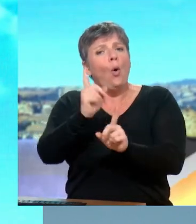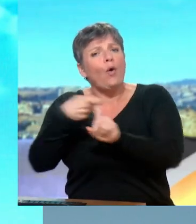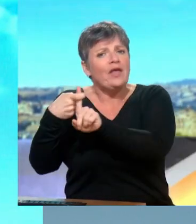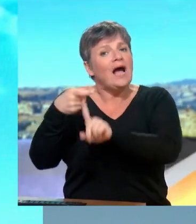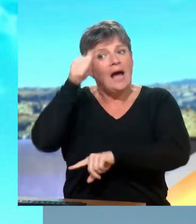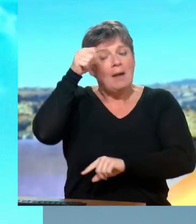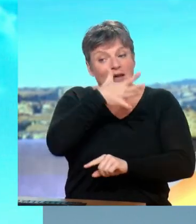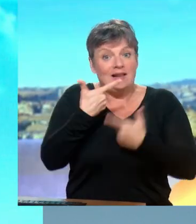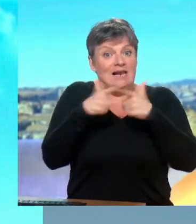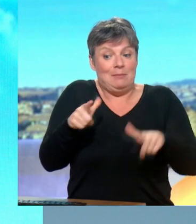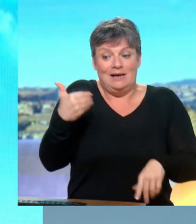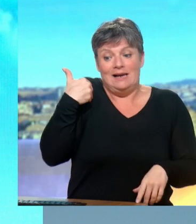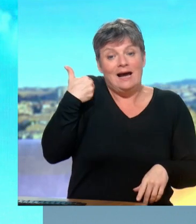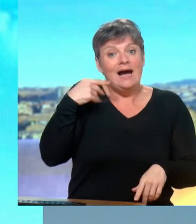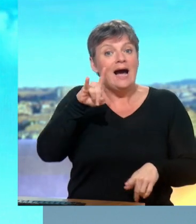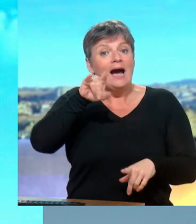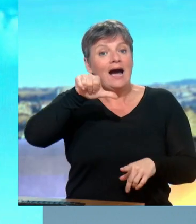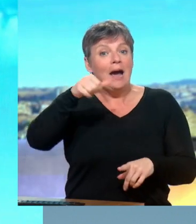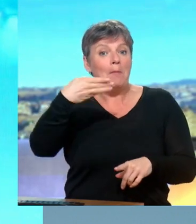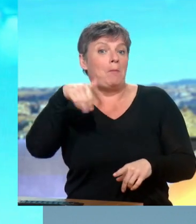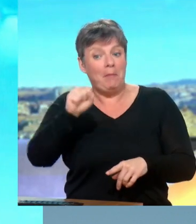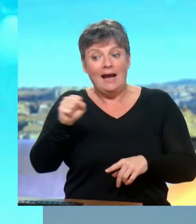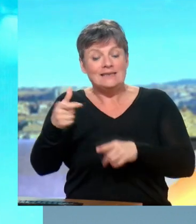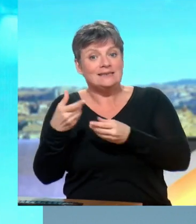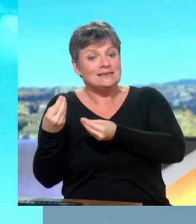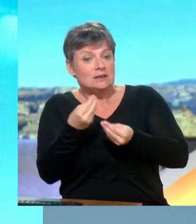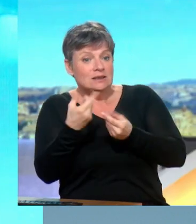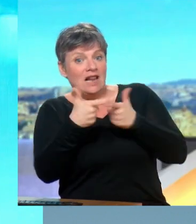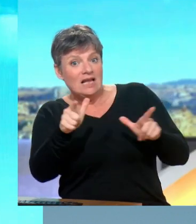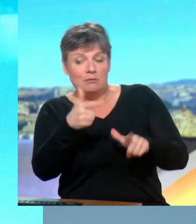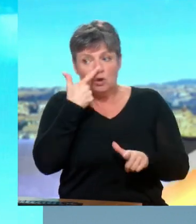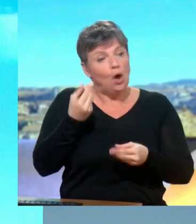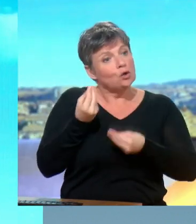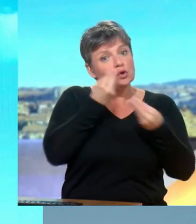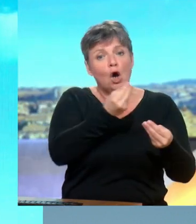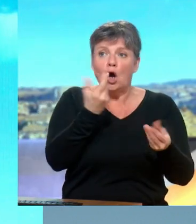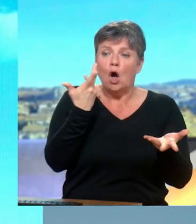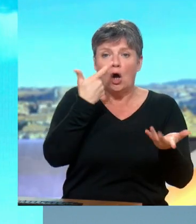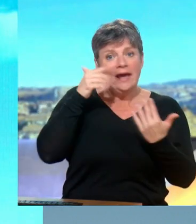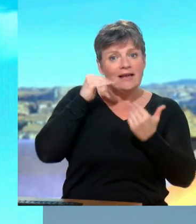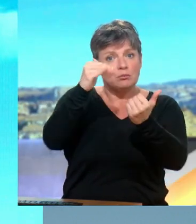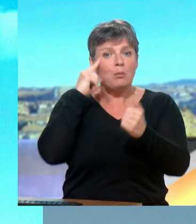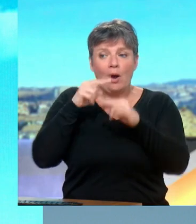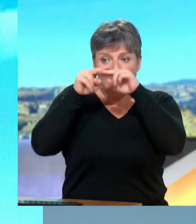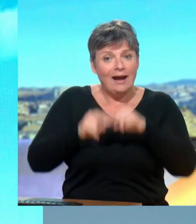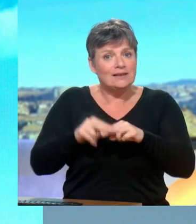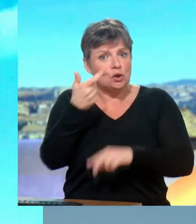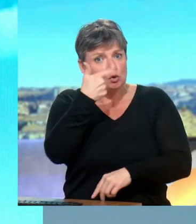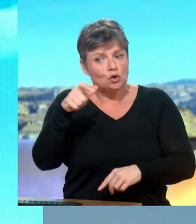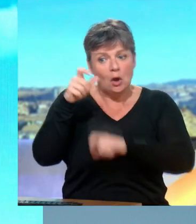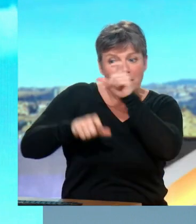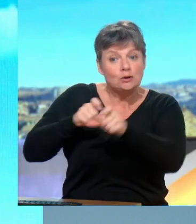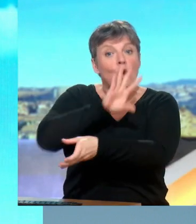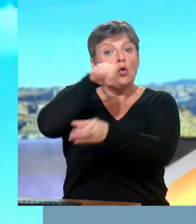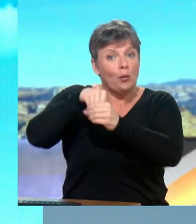libérées ces dernières heures par le Hamas. Est-ce que cela donne un espoir pour les 200 autres qui seraient entre les mains du Hamas ? Il y a sept Français